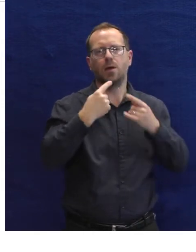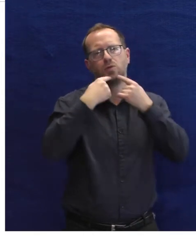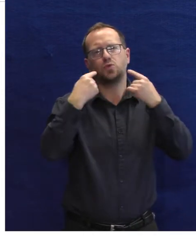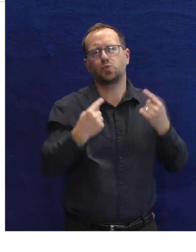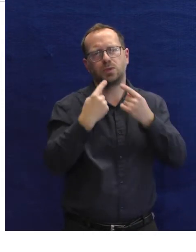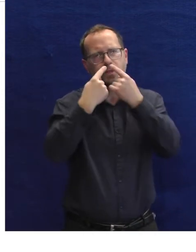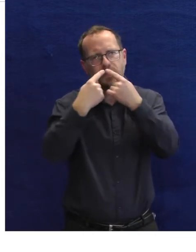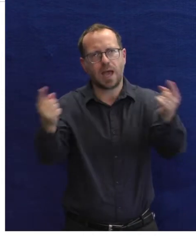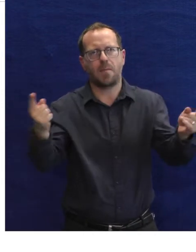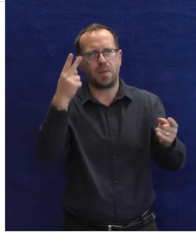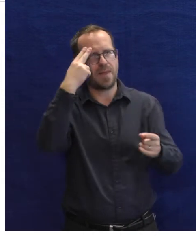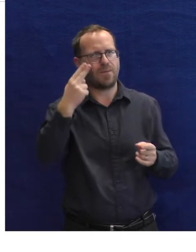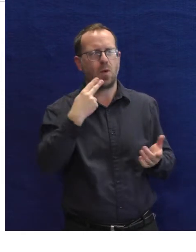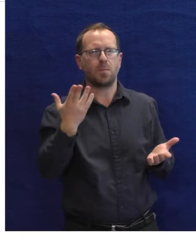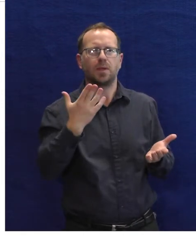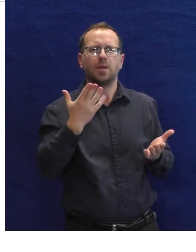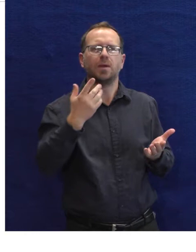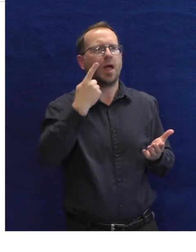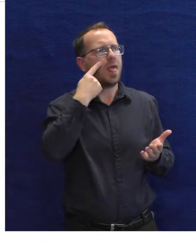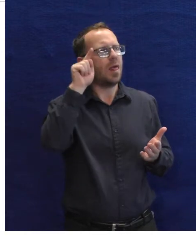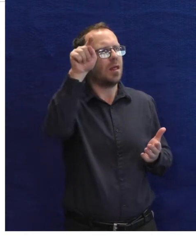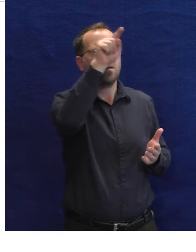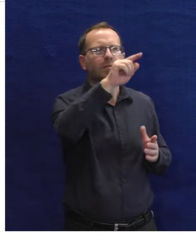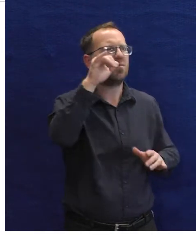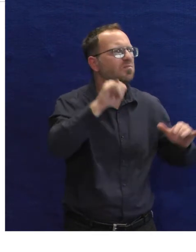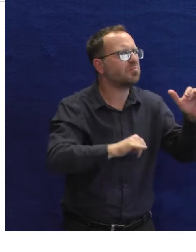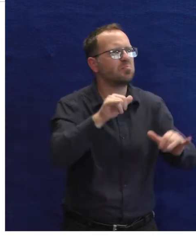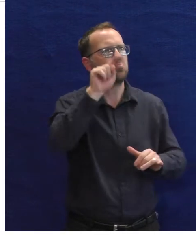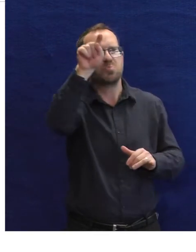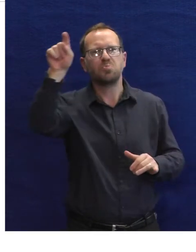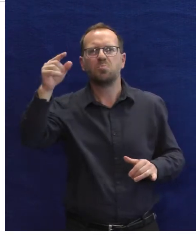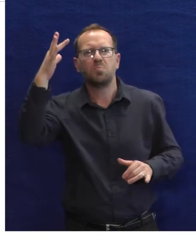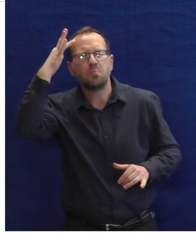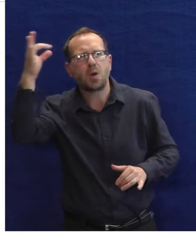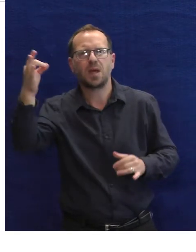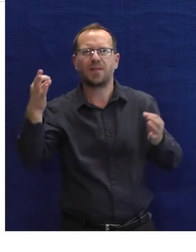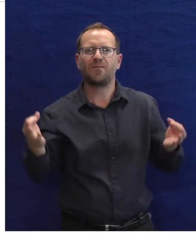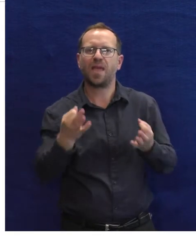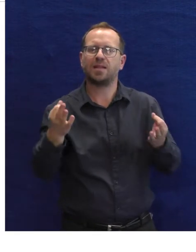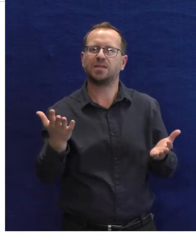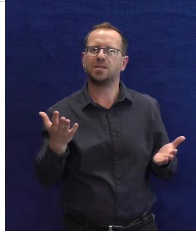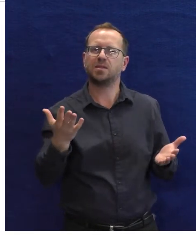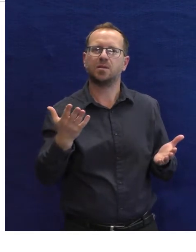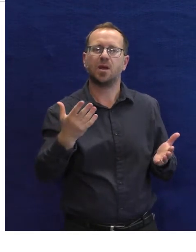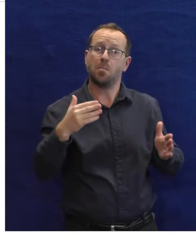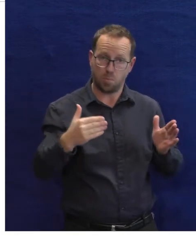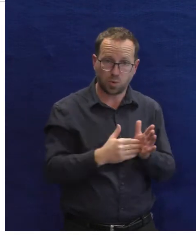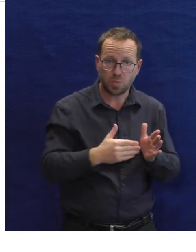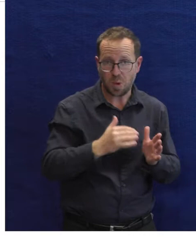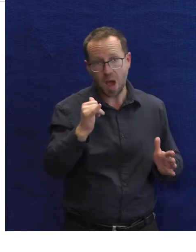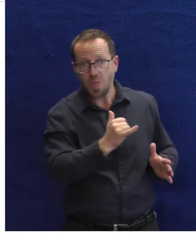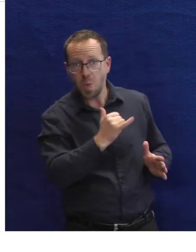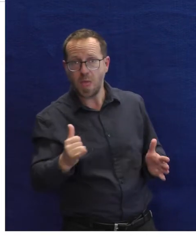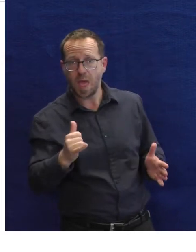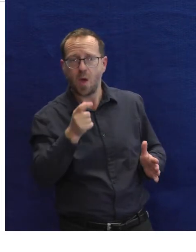máte možnost si sami oskoušet to, co vidíte jinak v marketingových kampaních a ne vždy může být přiléhavé